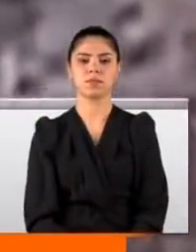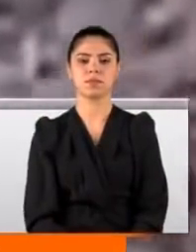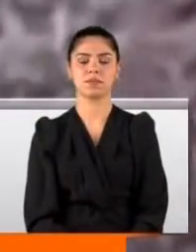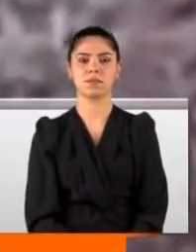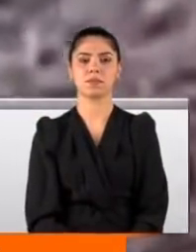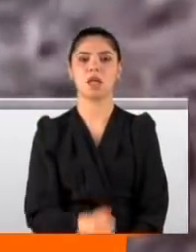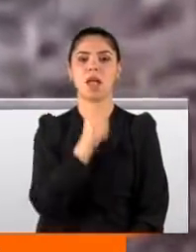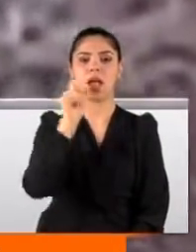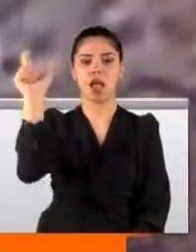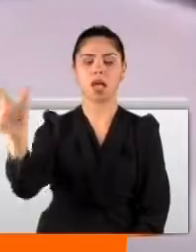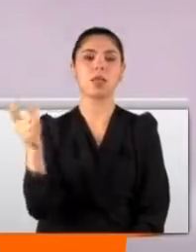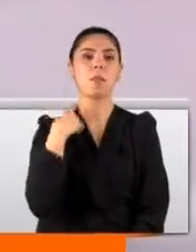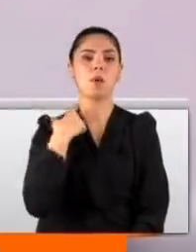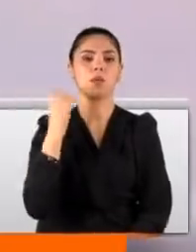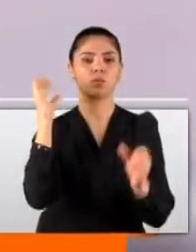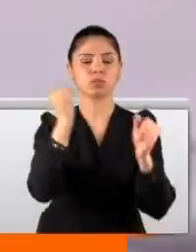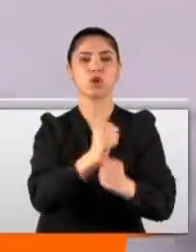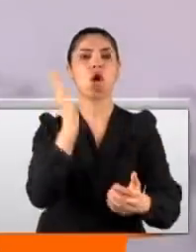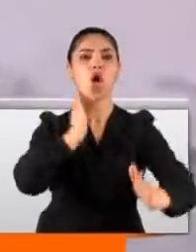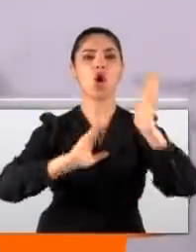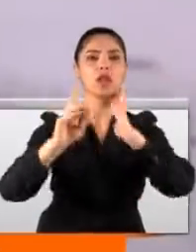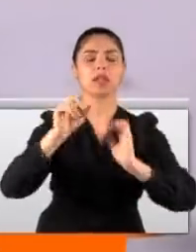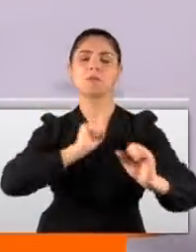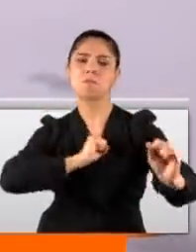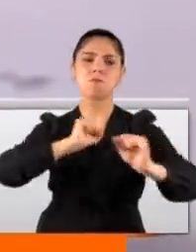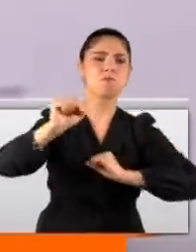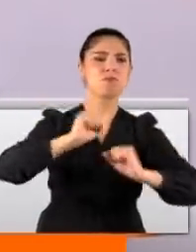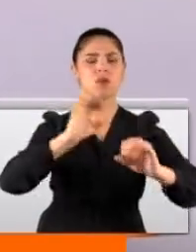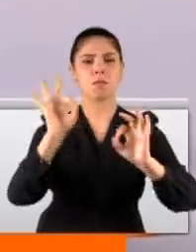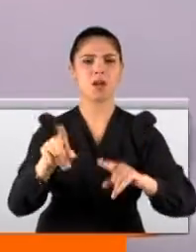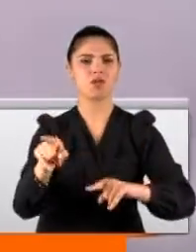Adam köpeği boynundan tutup tıpkı bir güreşçi gibi boğuşmaya başladı.